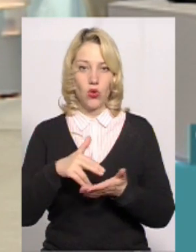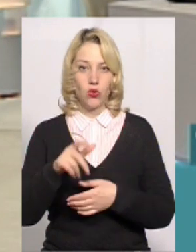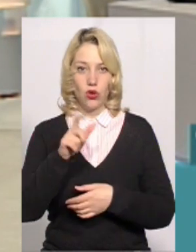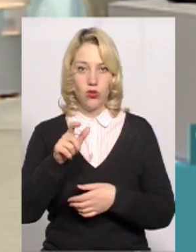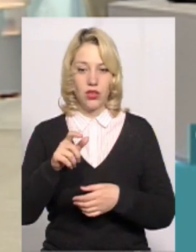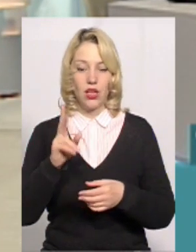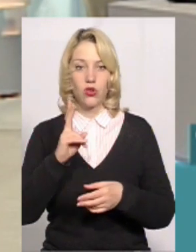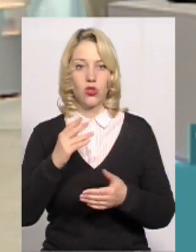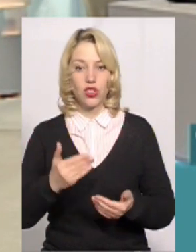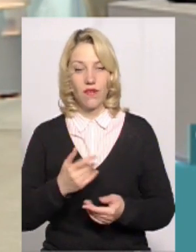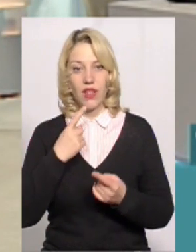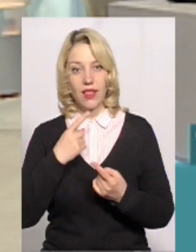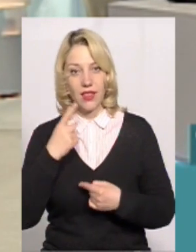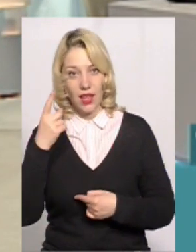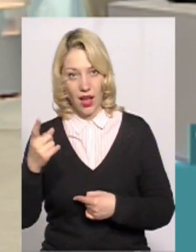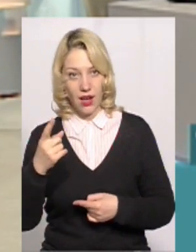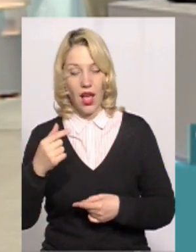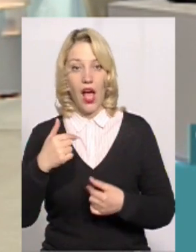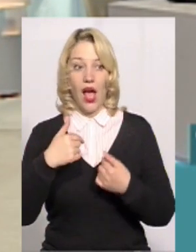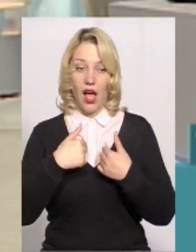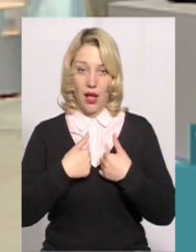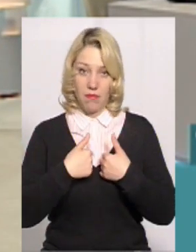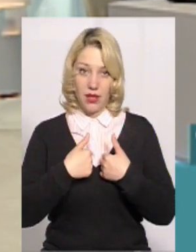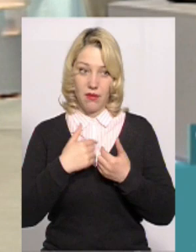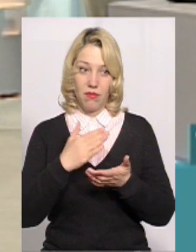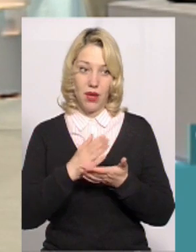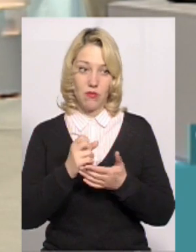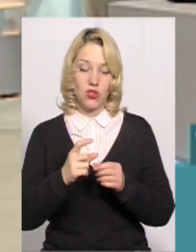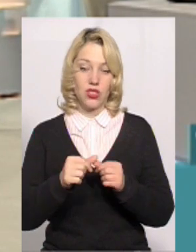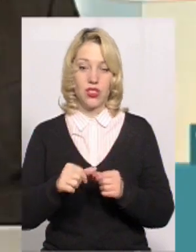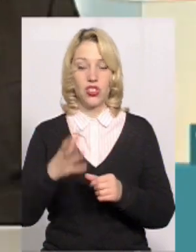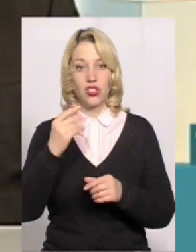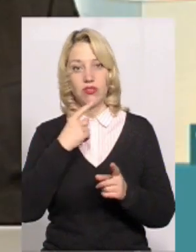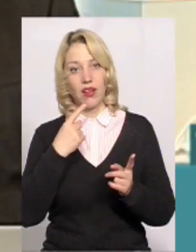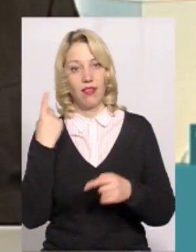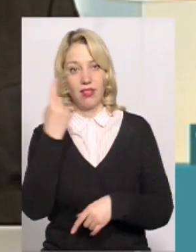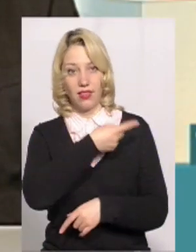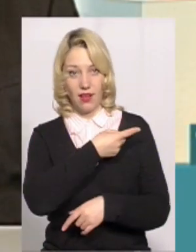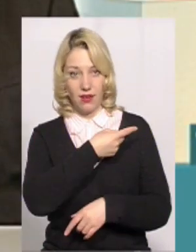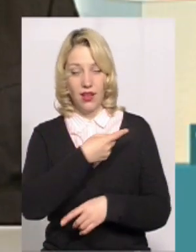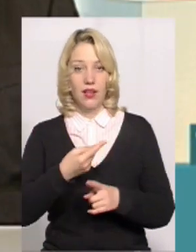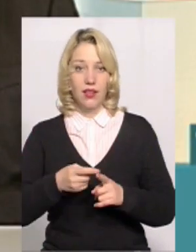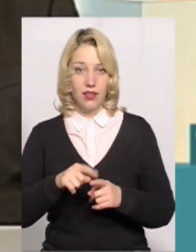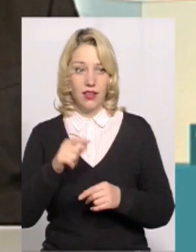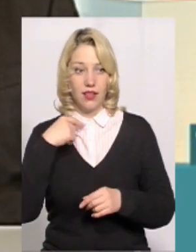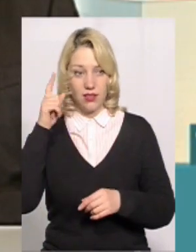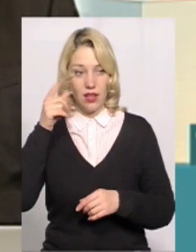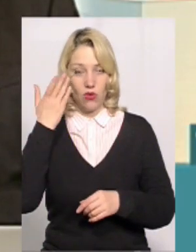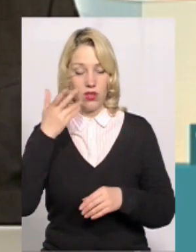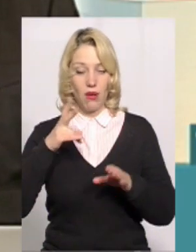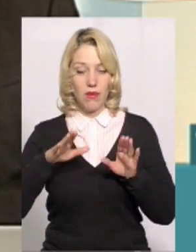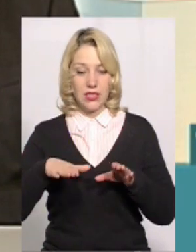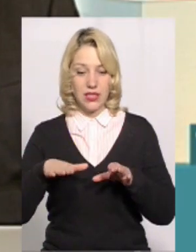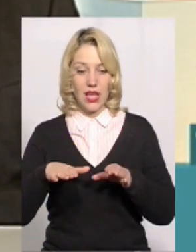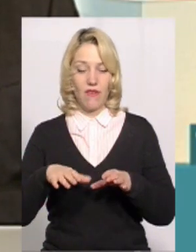які живуть далі. Ми ж маємо йти, маючи там за будинком дільницю, йти ще далі. Тобто я знаю, я коли на місцевих виборах